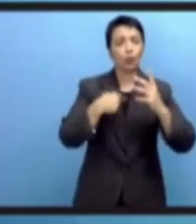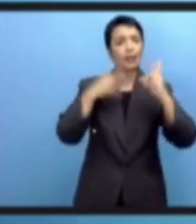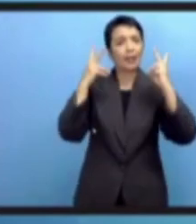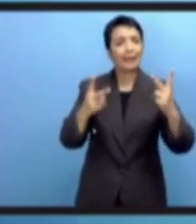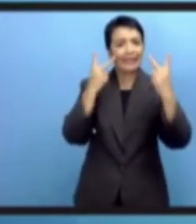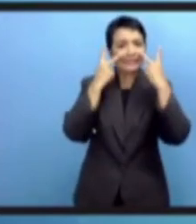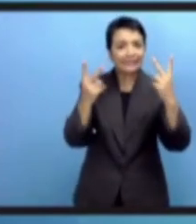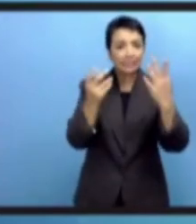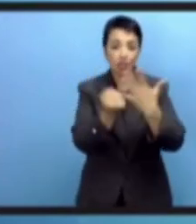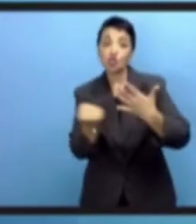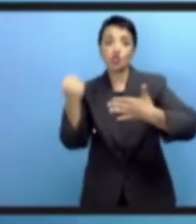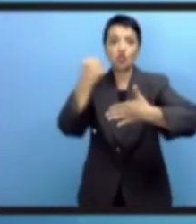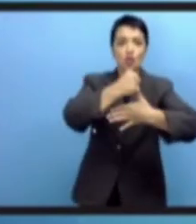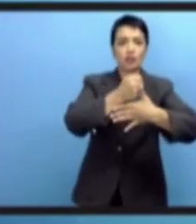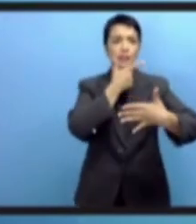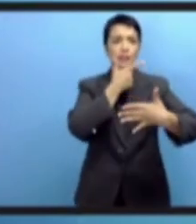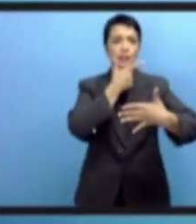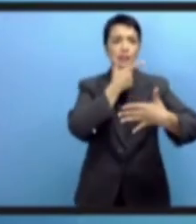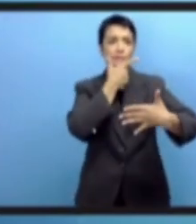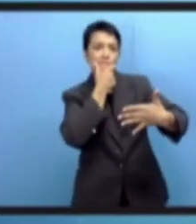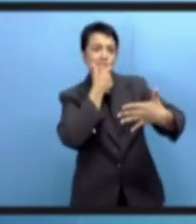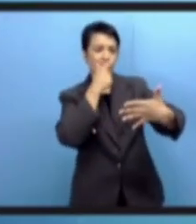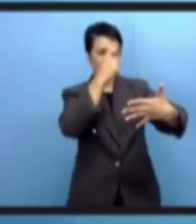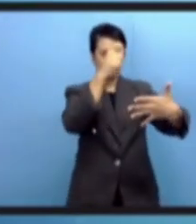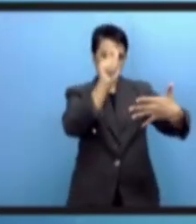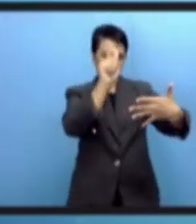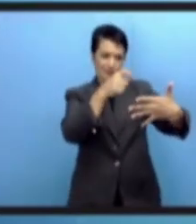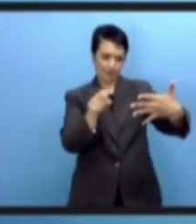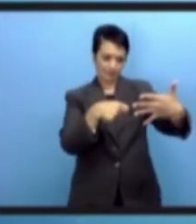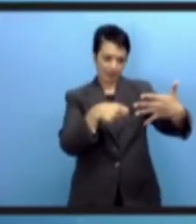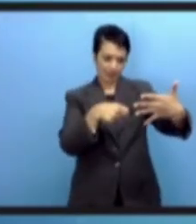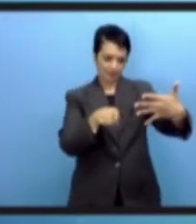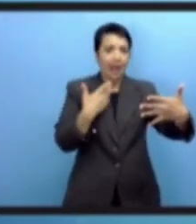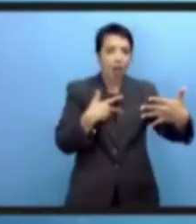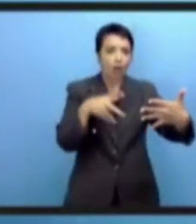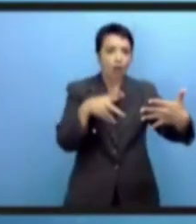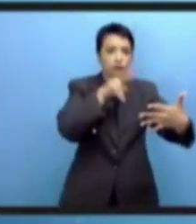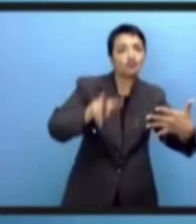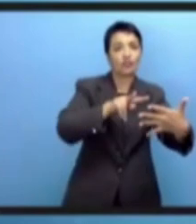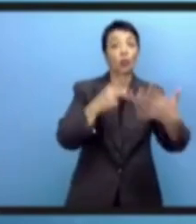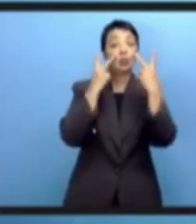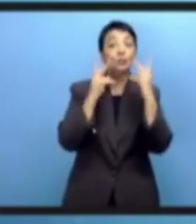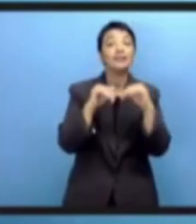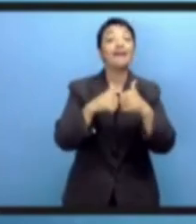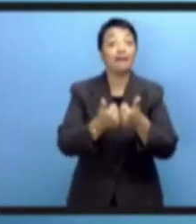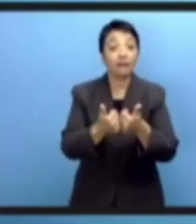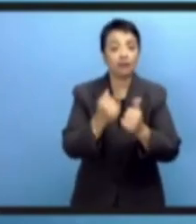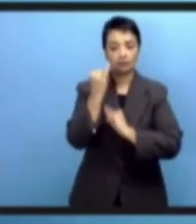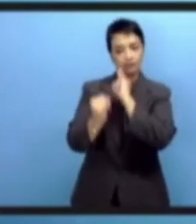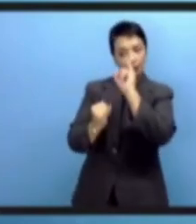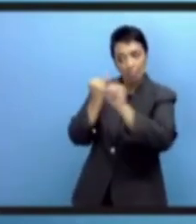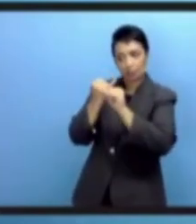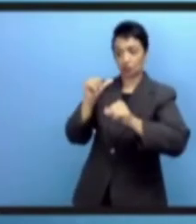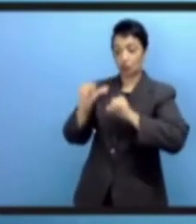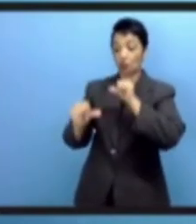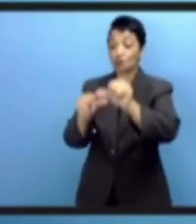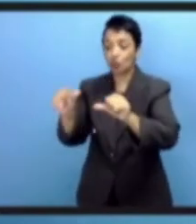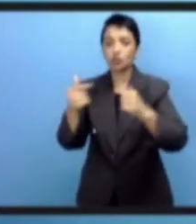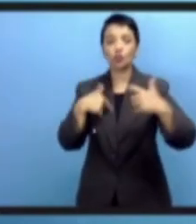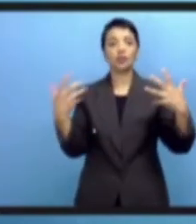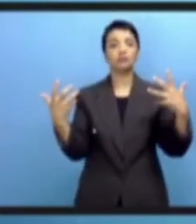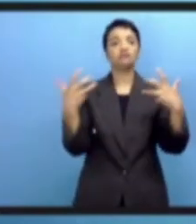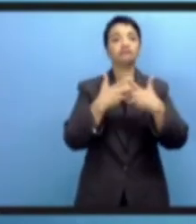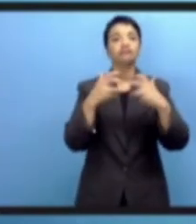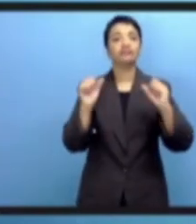работали везде, мы должны пересмотреть наши приоритеты и сделать так, чтобы оптимальным образом использовались все существующие